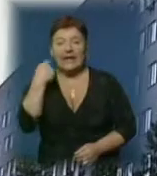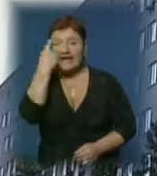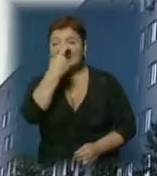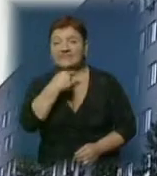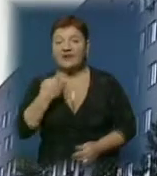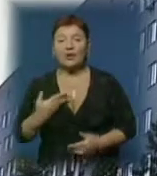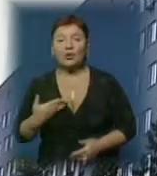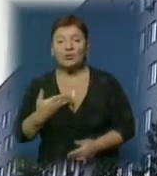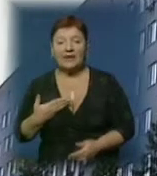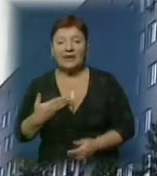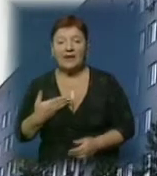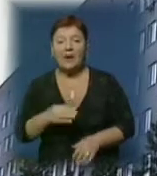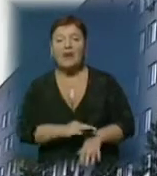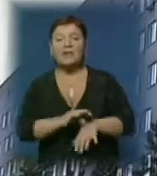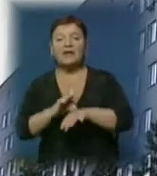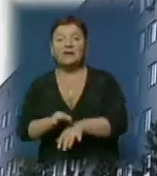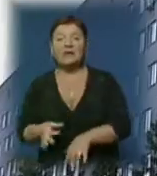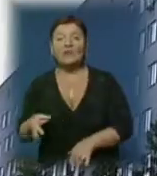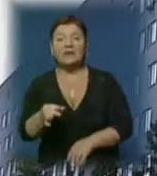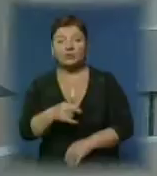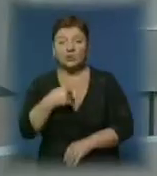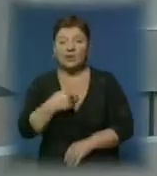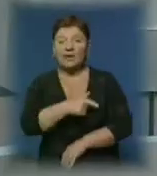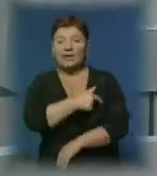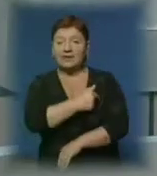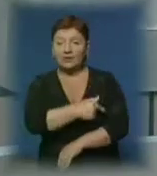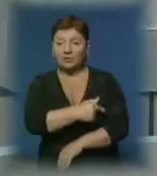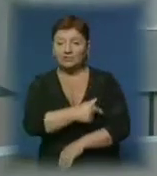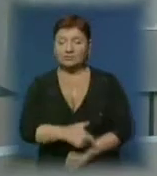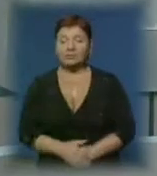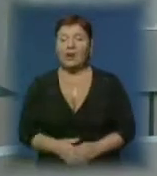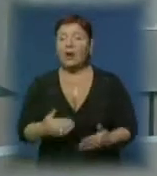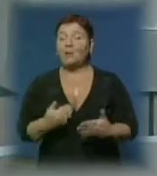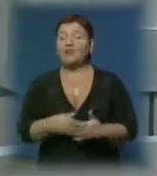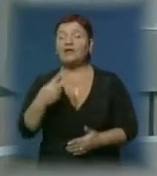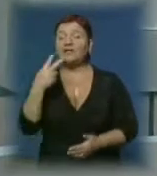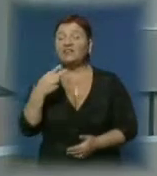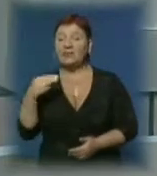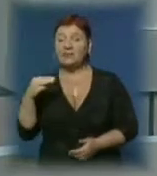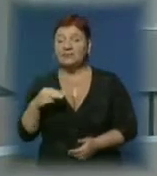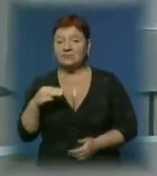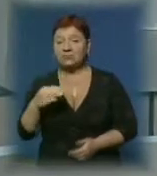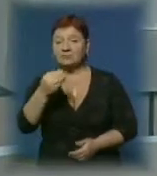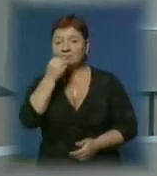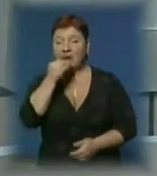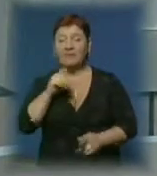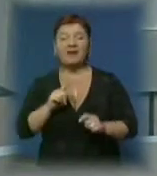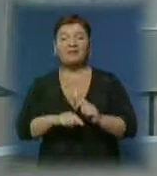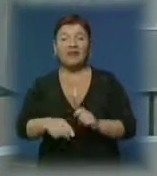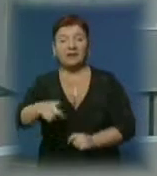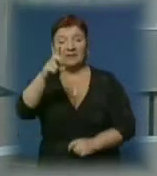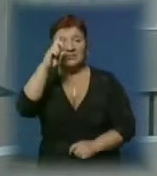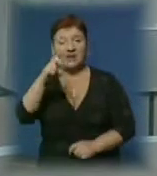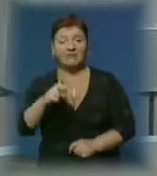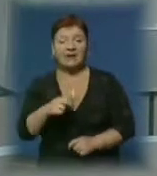і торакальне відділення переїдуть в обласну лікарню. Понад 2 тисячі тонн продовольчих товарів перевірила Державна